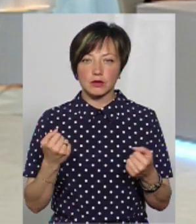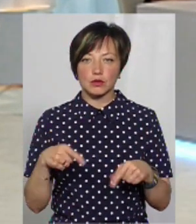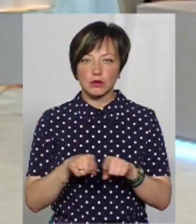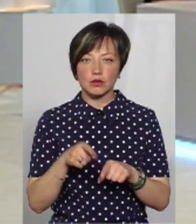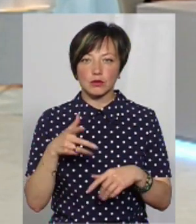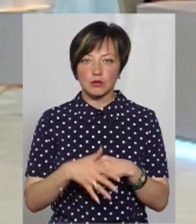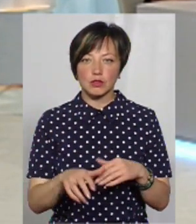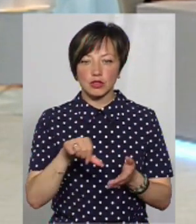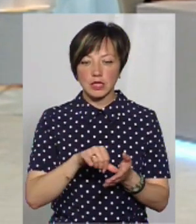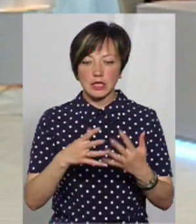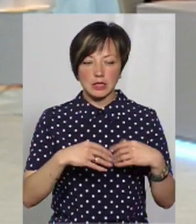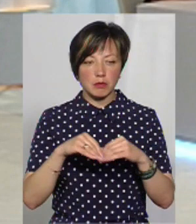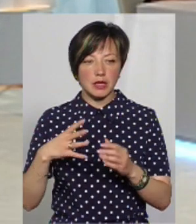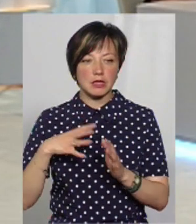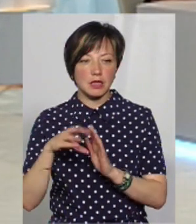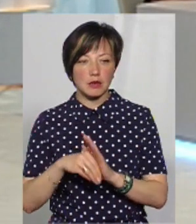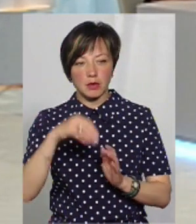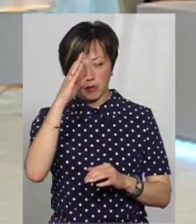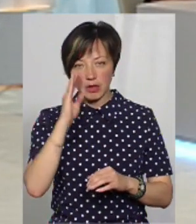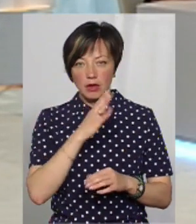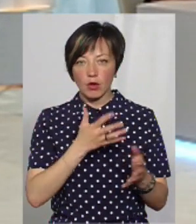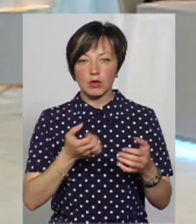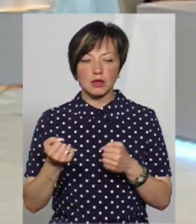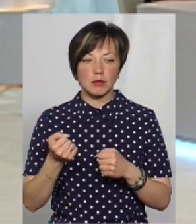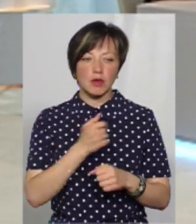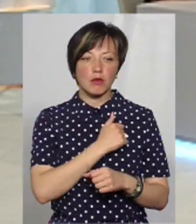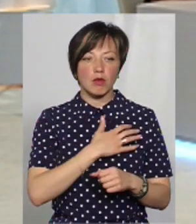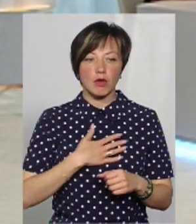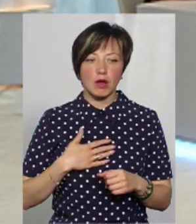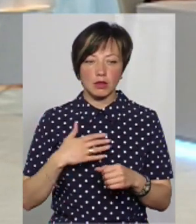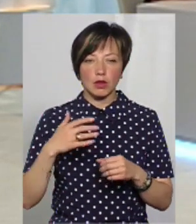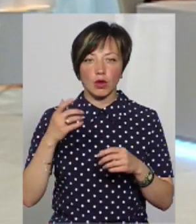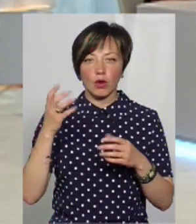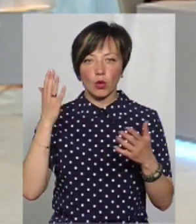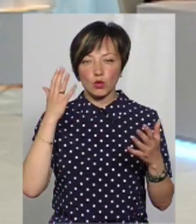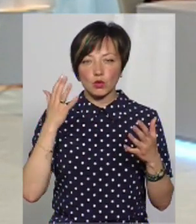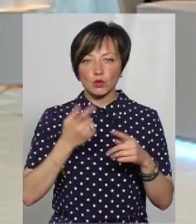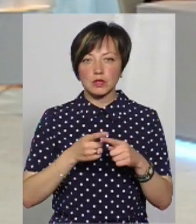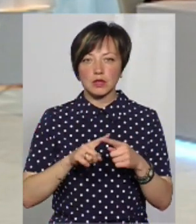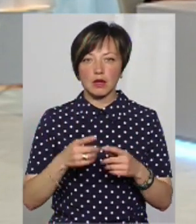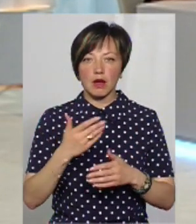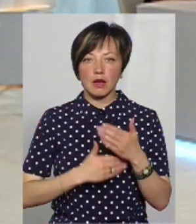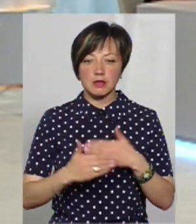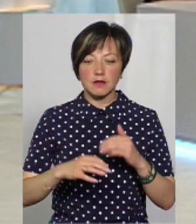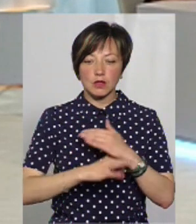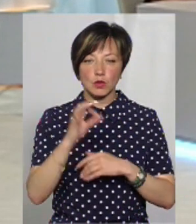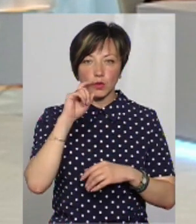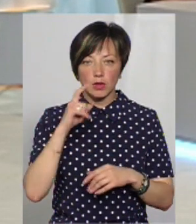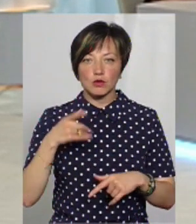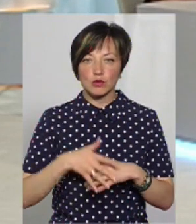зрозуміло, там і члени сімей загиблих, і батьки, яких отримали поранення, контузії, каліцтва на сході України.